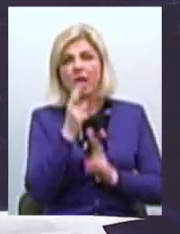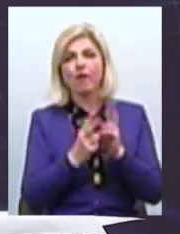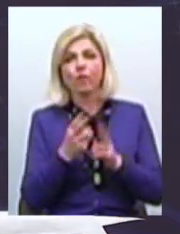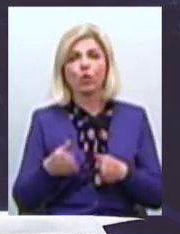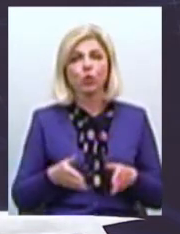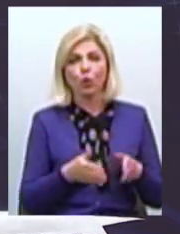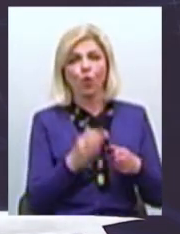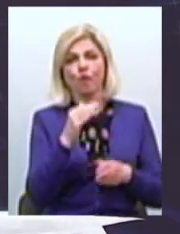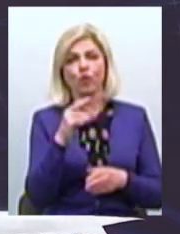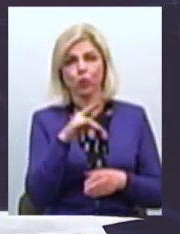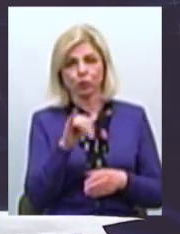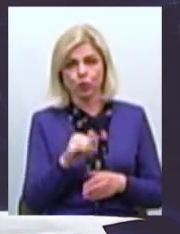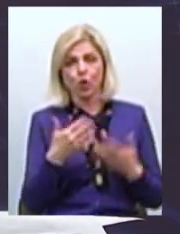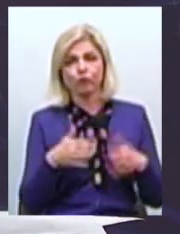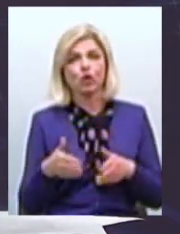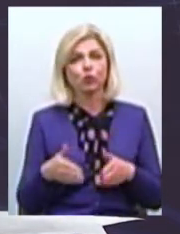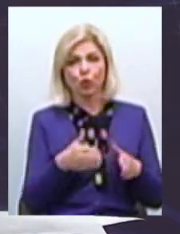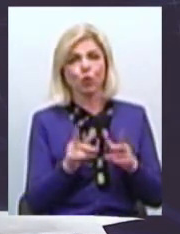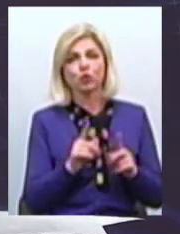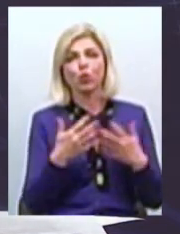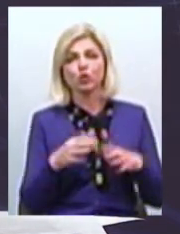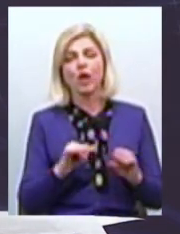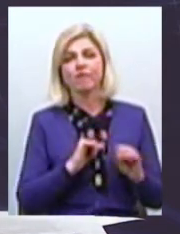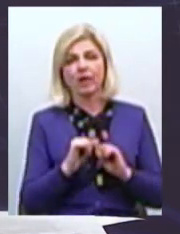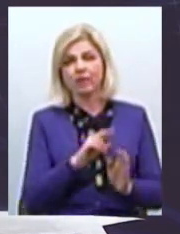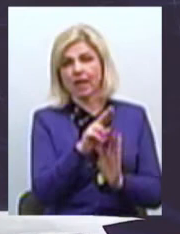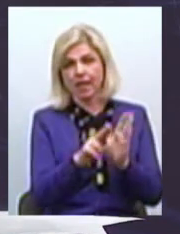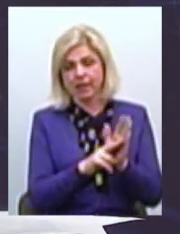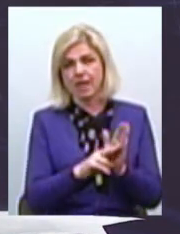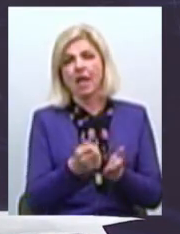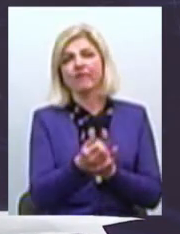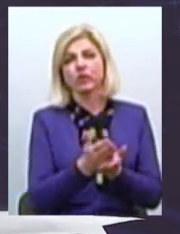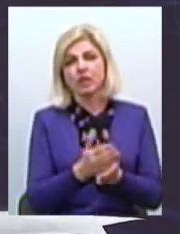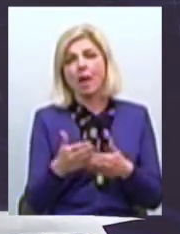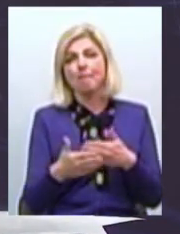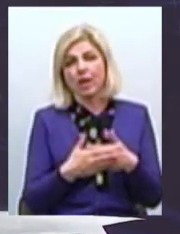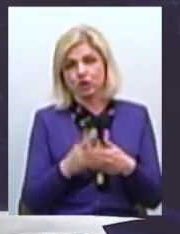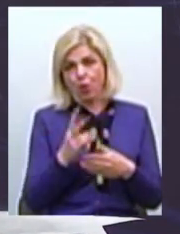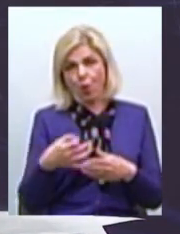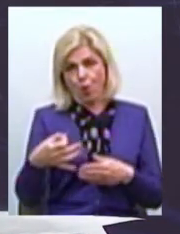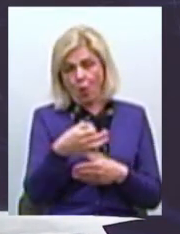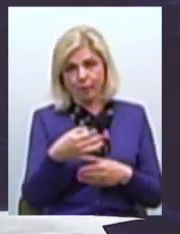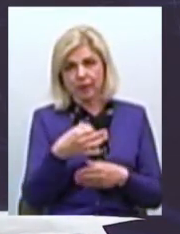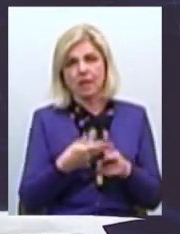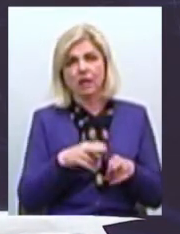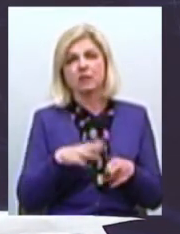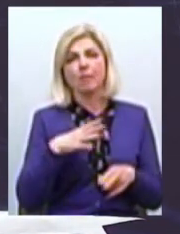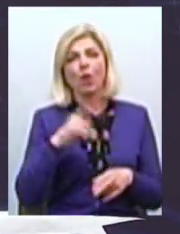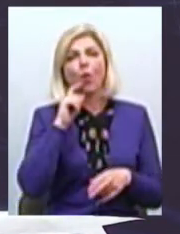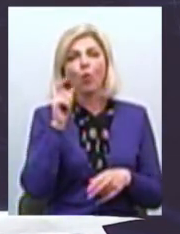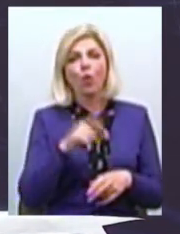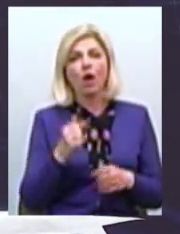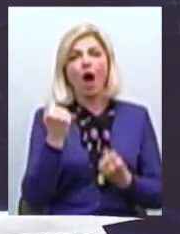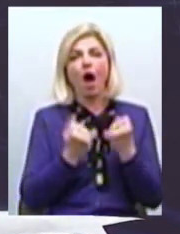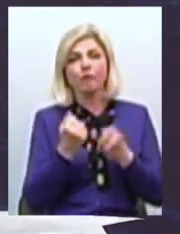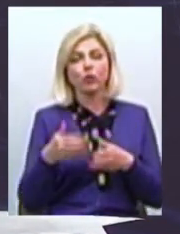Вже дороги Те що плюс є Вони вже в управлі інфраструктури Поближчі к області Тому що раніше це був Укравтодор Ми взагалі не розуміли Як туди